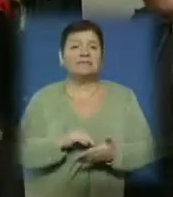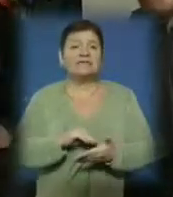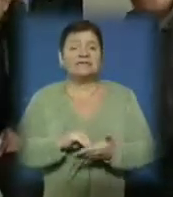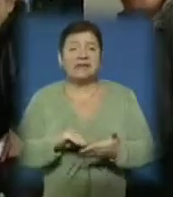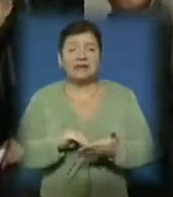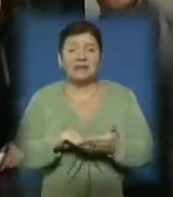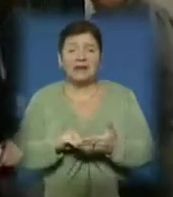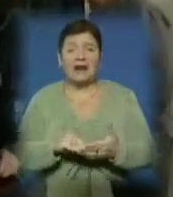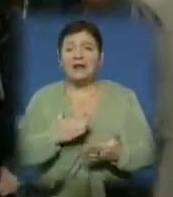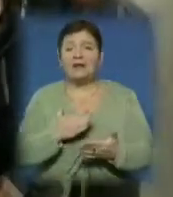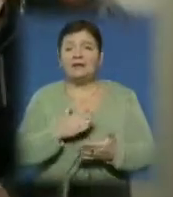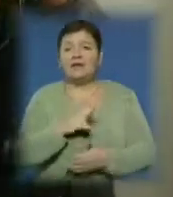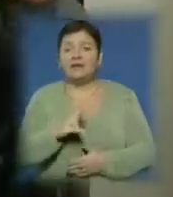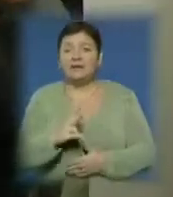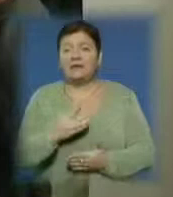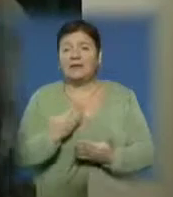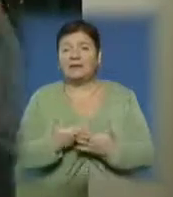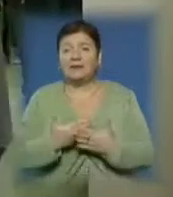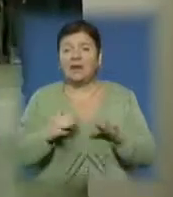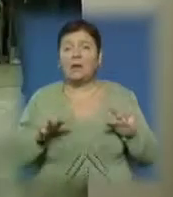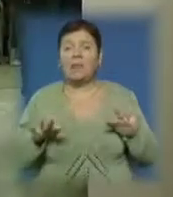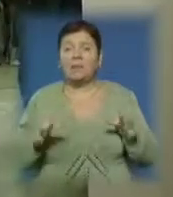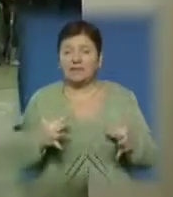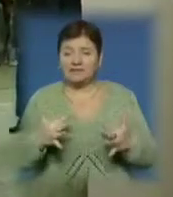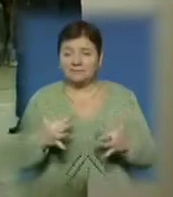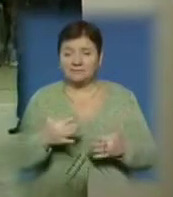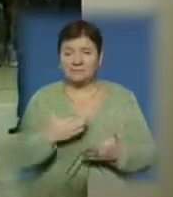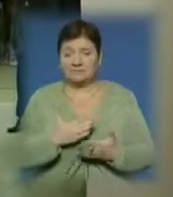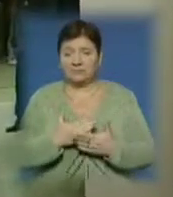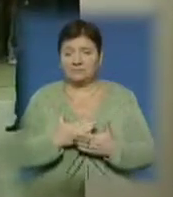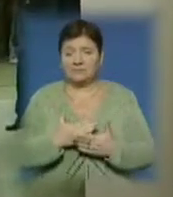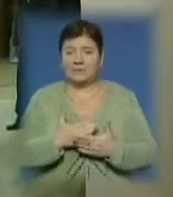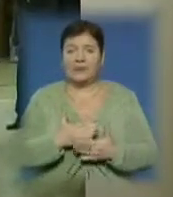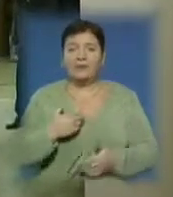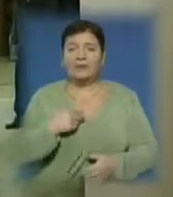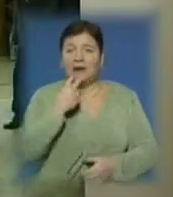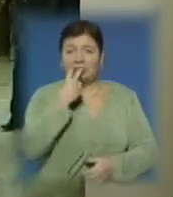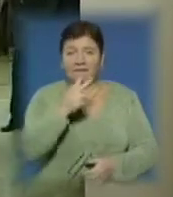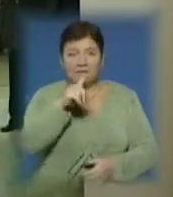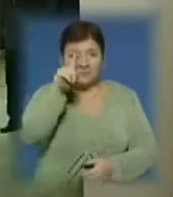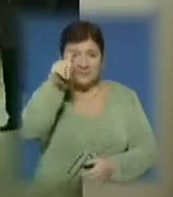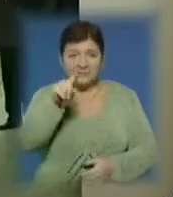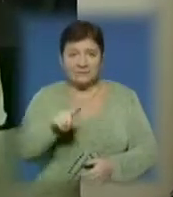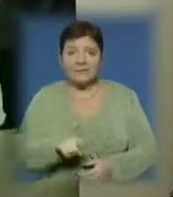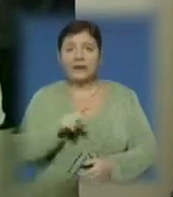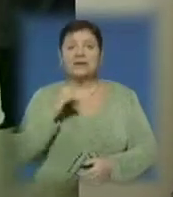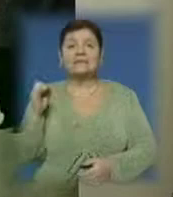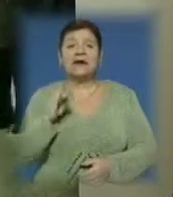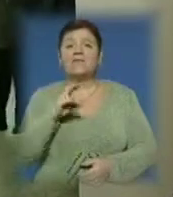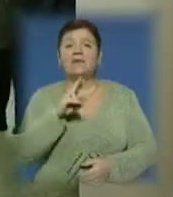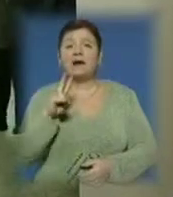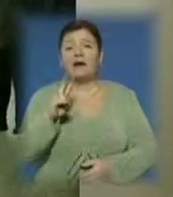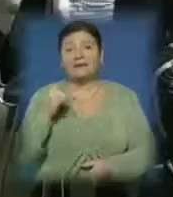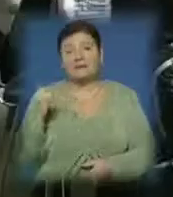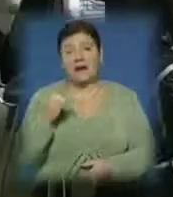Розглядуваю вакансії, які на даний момент. Є якісь цікаві пропозиції? Я якраз ділюсь у саус-сервіс, там дуже цікаві пропозиції для